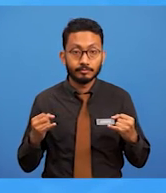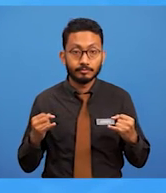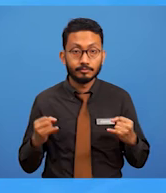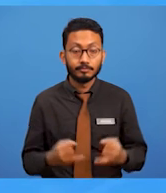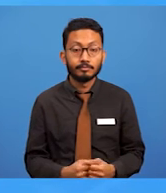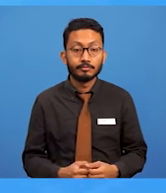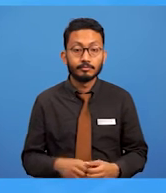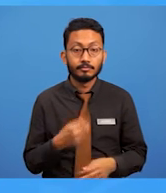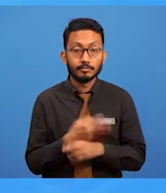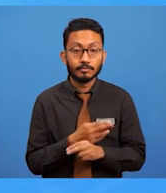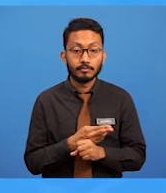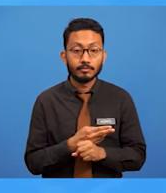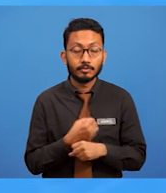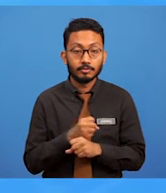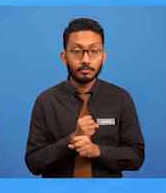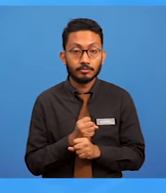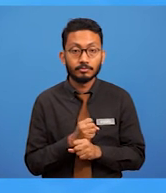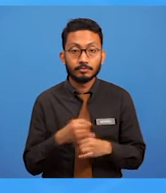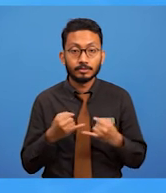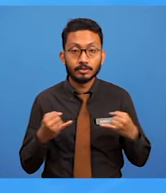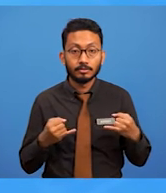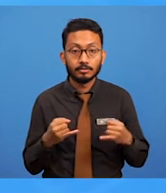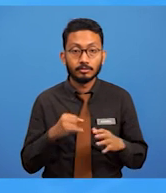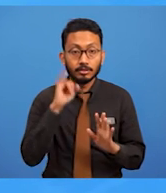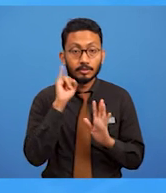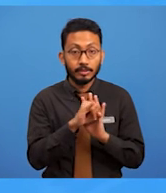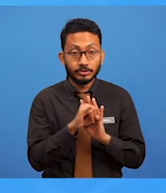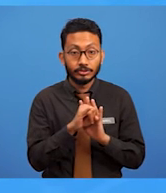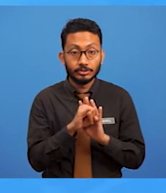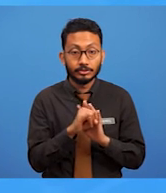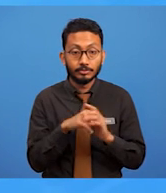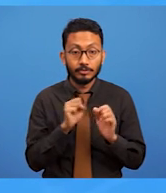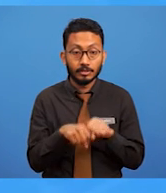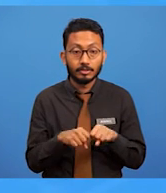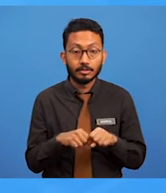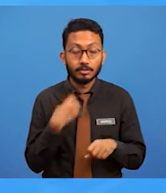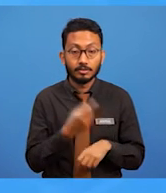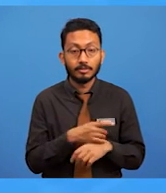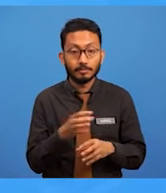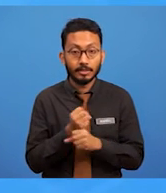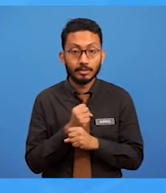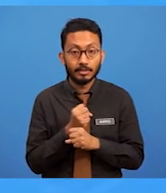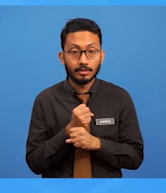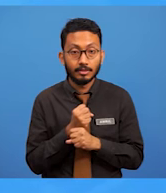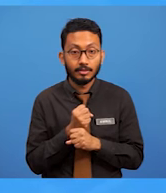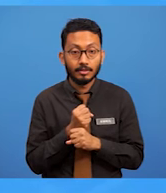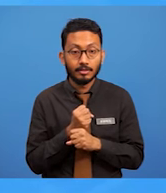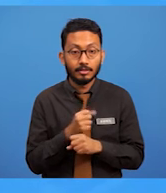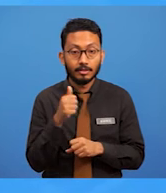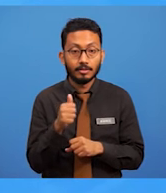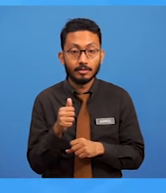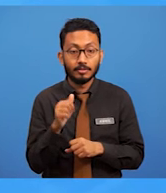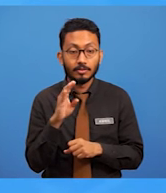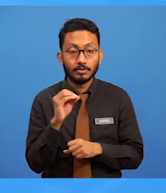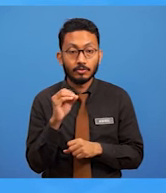bentuk, jenis image supaya kita dapat menghasilkan output